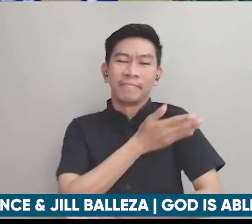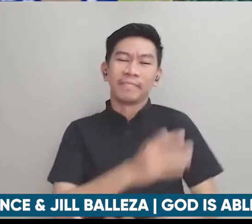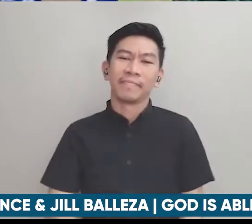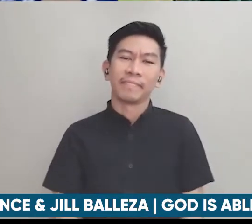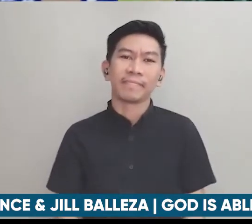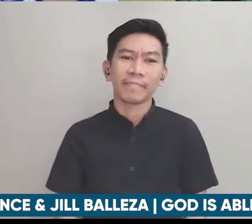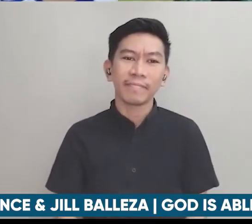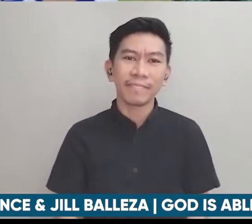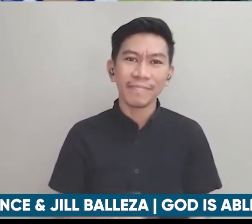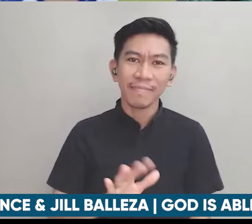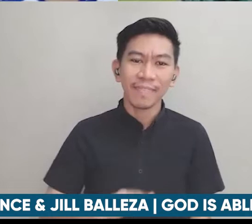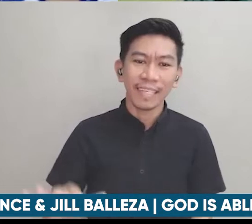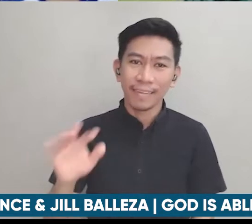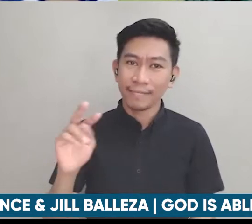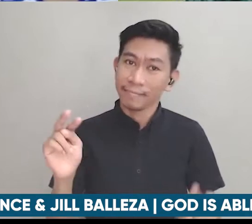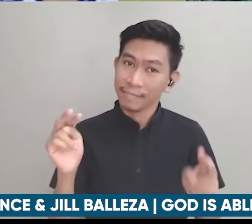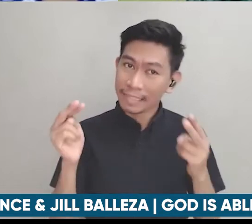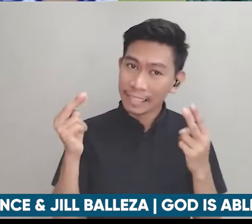tapos na ang July